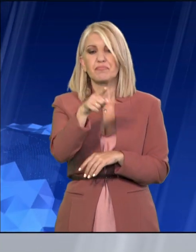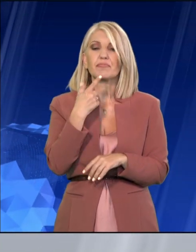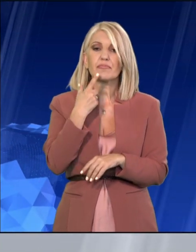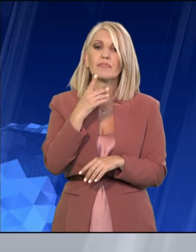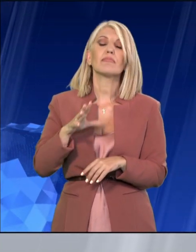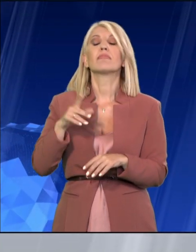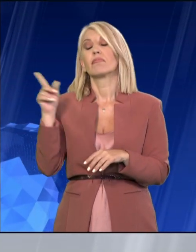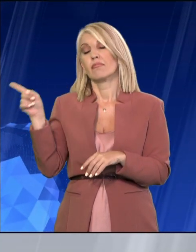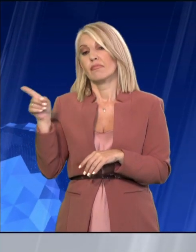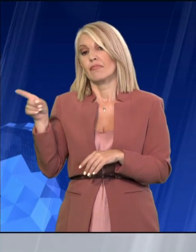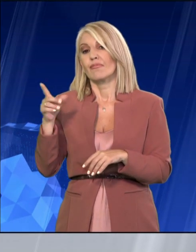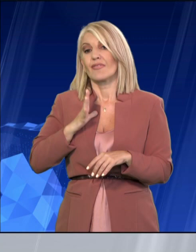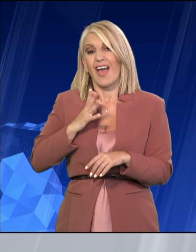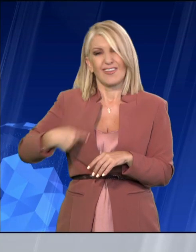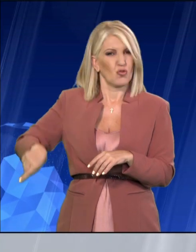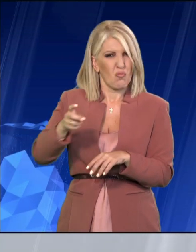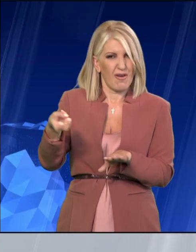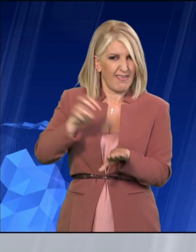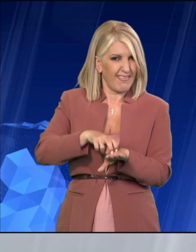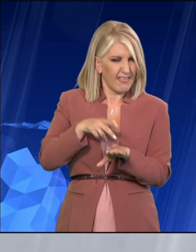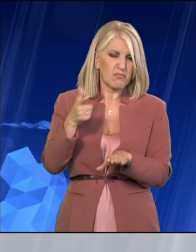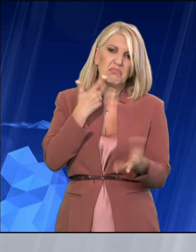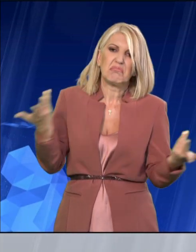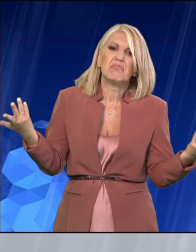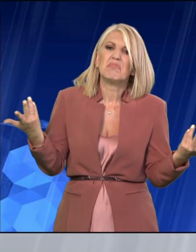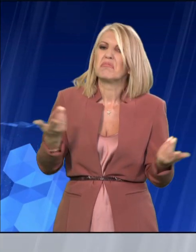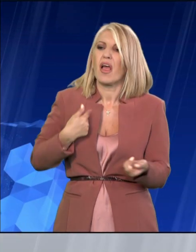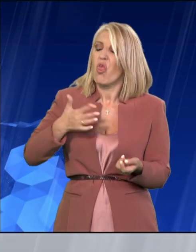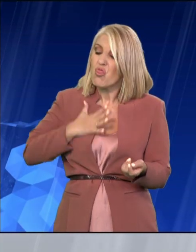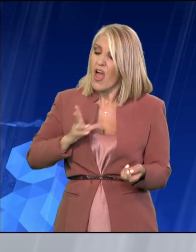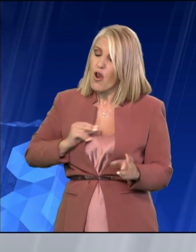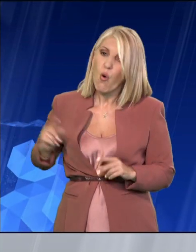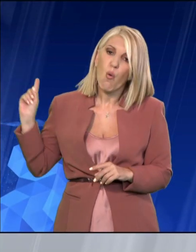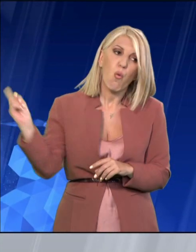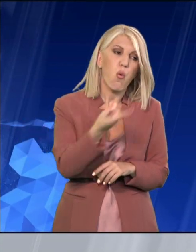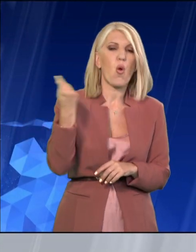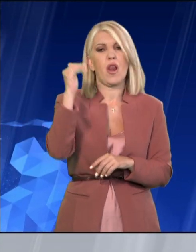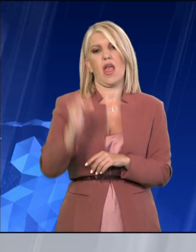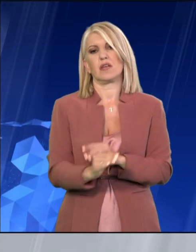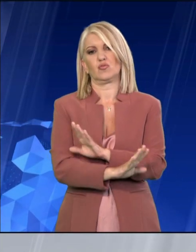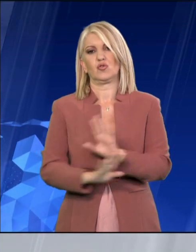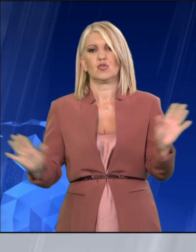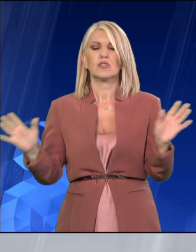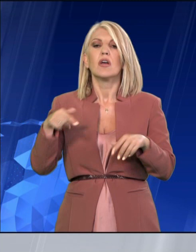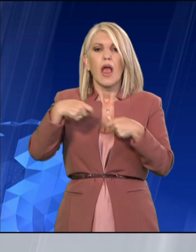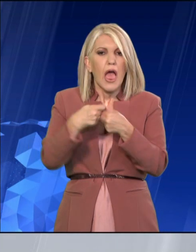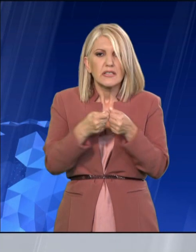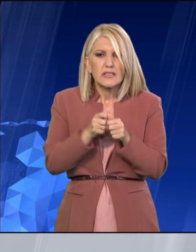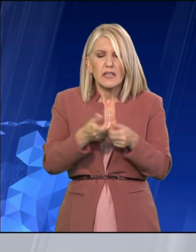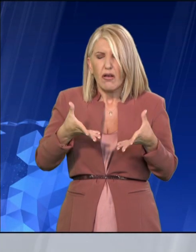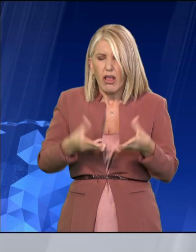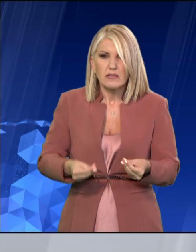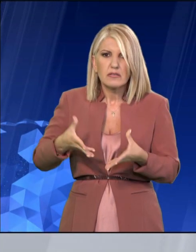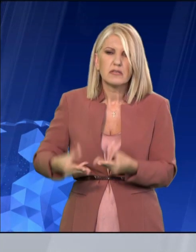παιδιά ζητούν οι εκδρομής. Επιπλέον, τα διαθέσιμα εισιτήρια είναι πλέον ελάχιστα σε πολλούς προορισμούς είτε στις